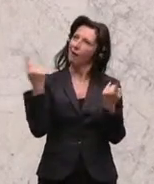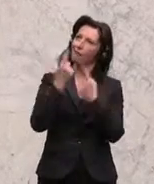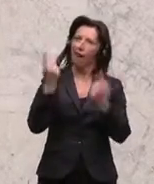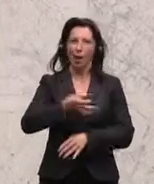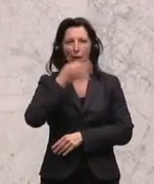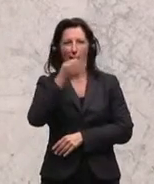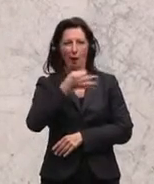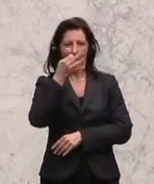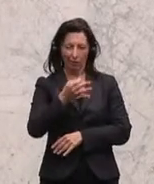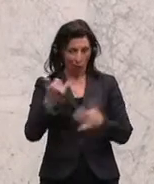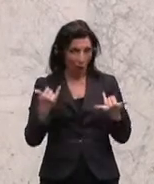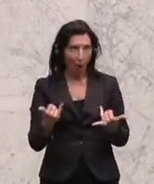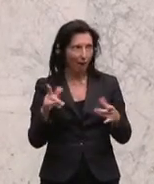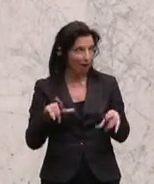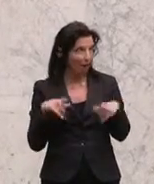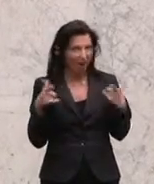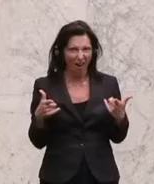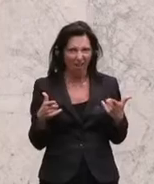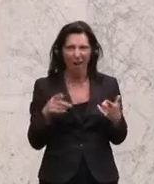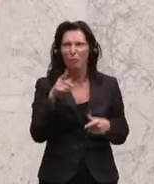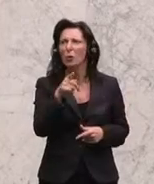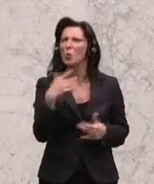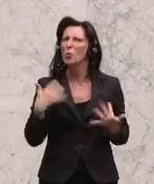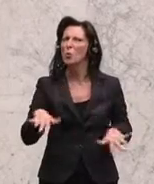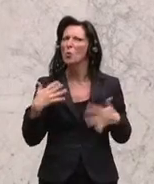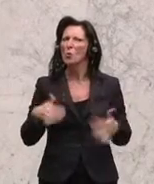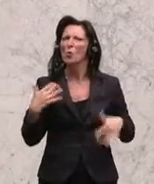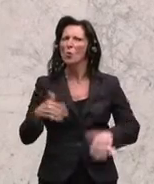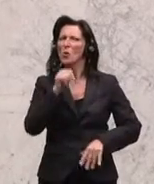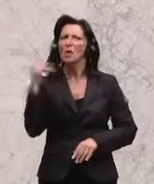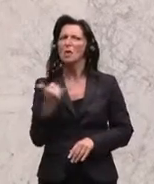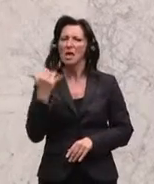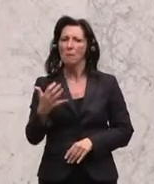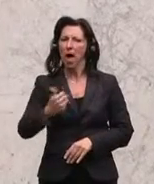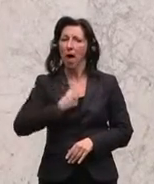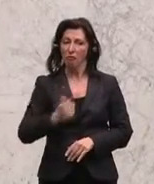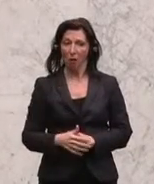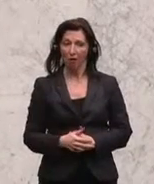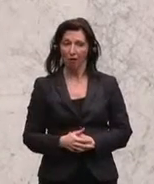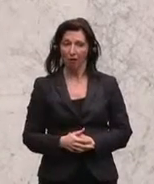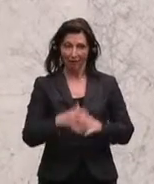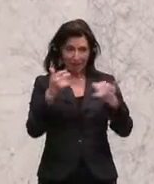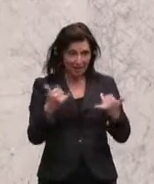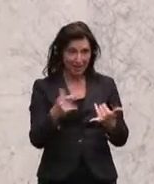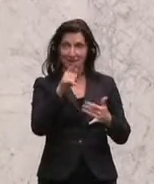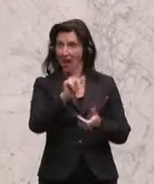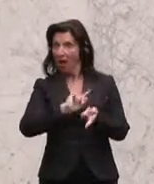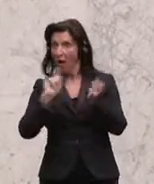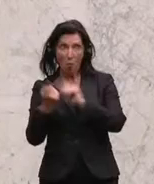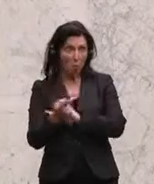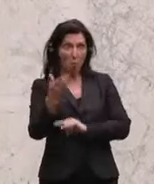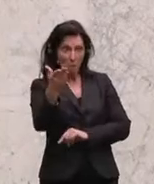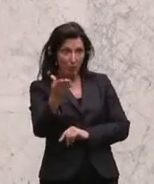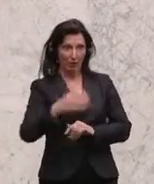Und das war kein Öcht, das war ein Hauskatzel, was von einer Straßenseite zur anderen rübergewechselt hat. Und das hat genügt,